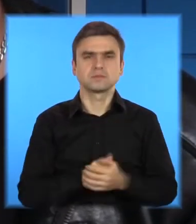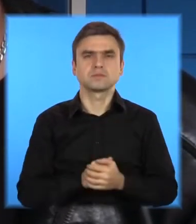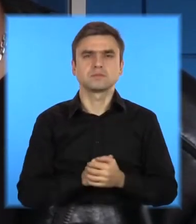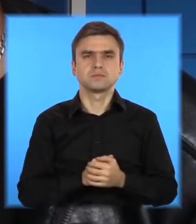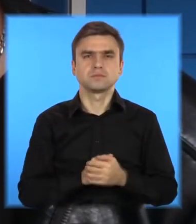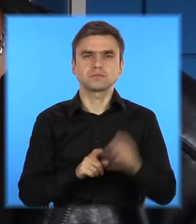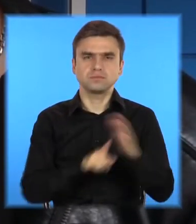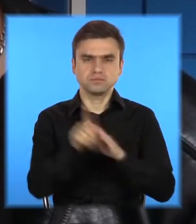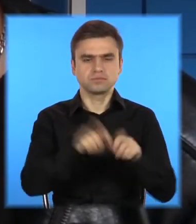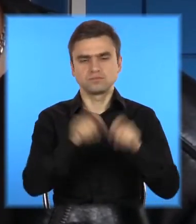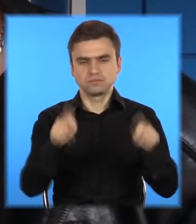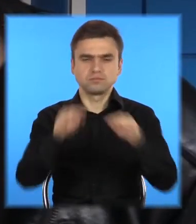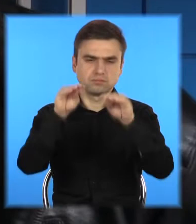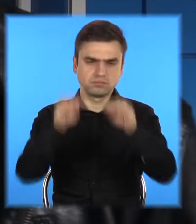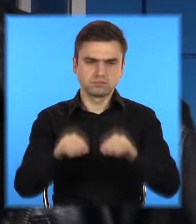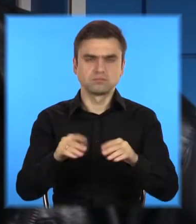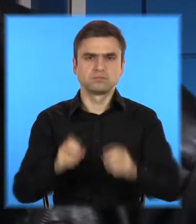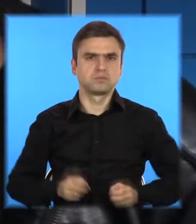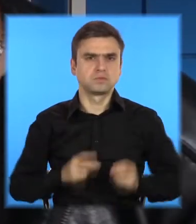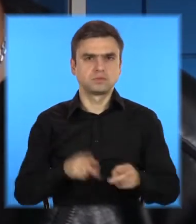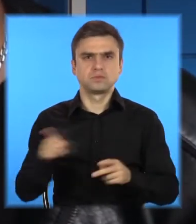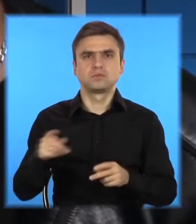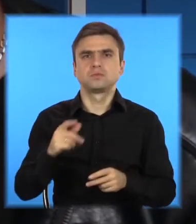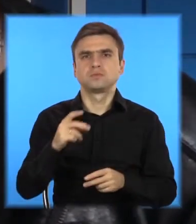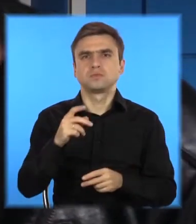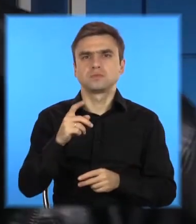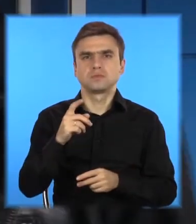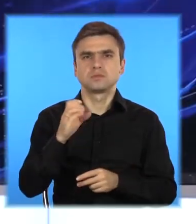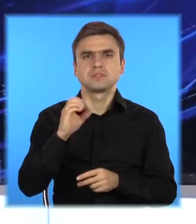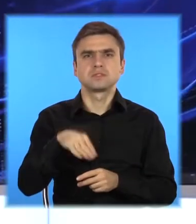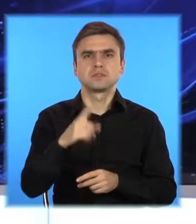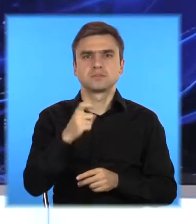провадження за ознаками статті 121 частиною 2 Кримінального кодексу України.